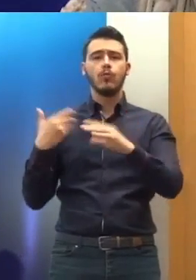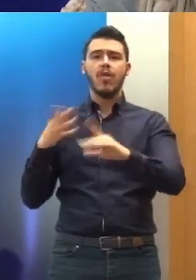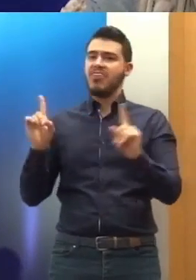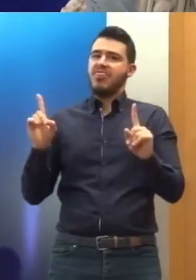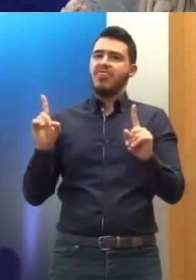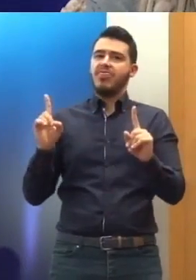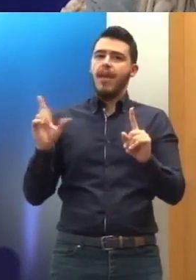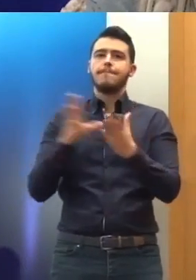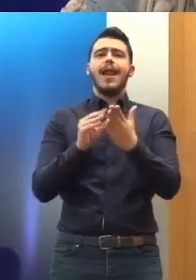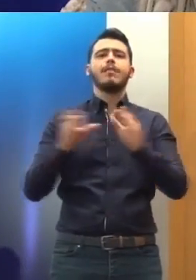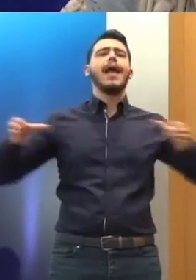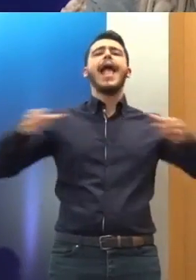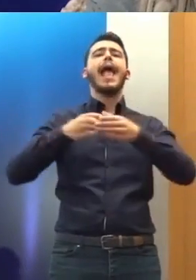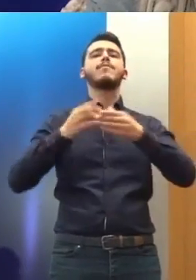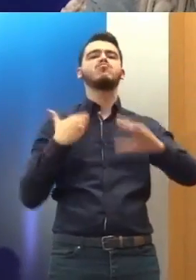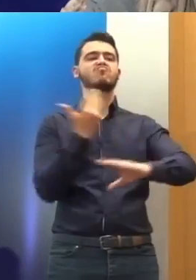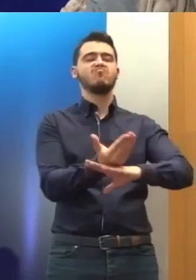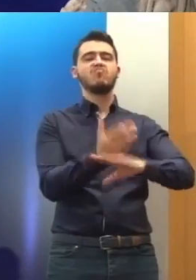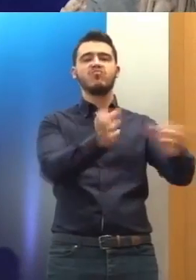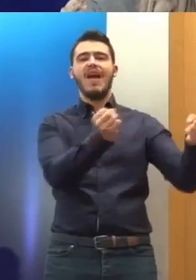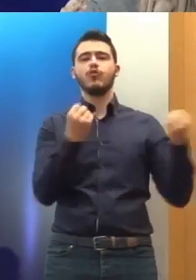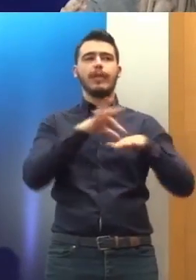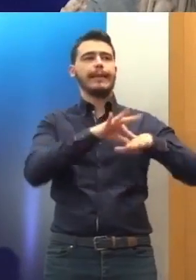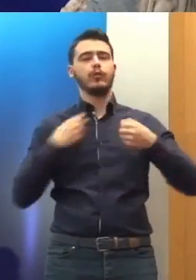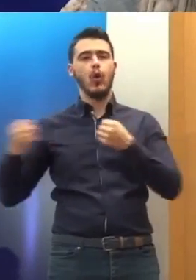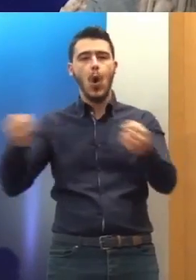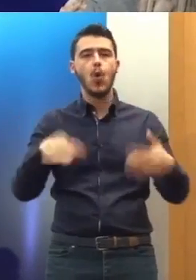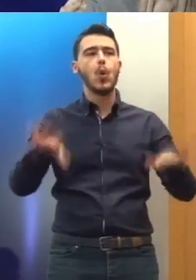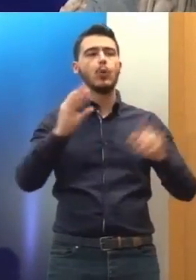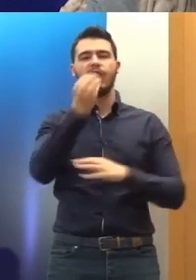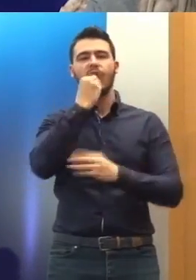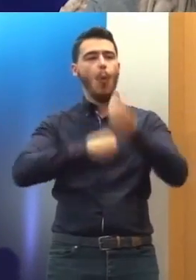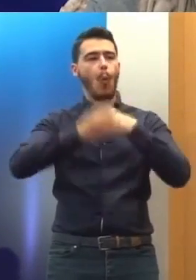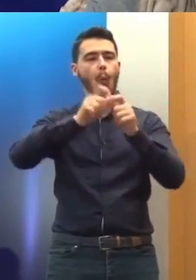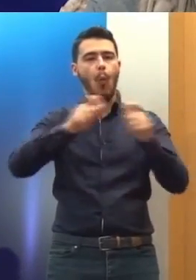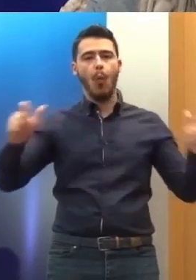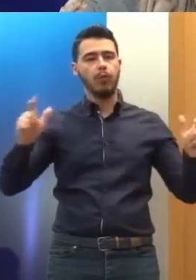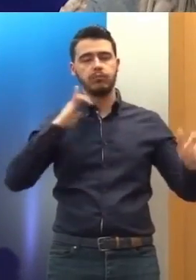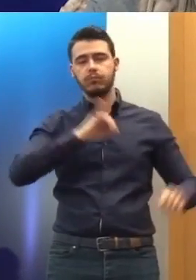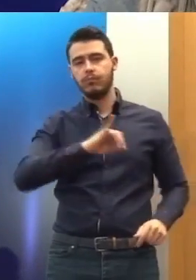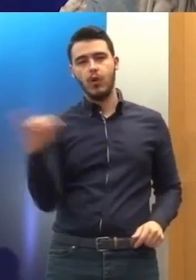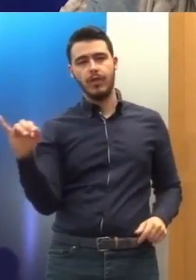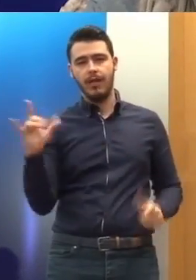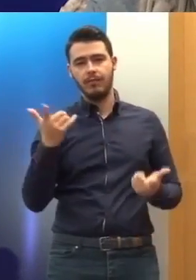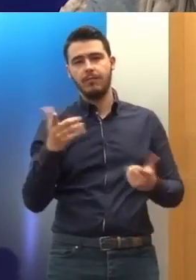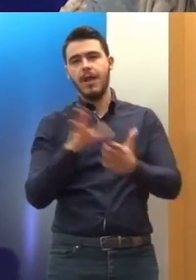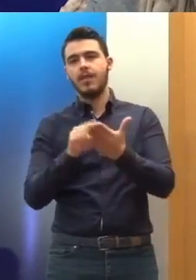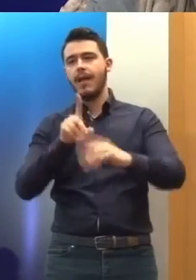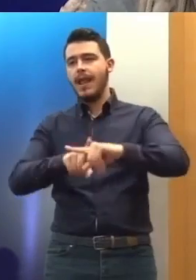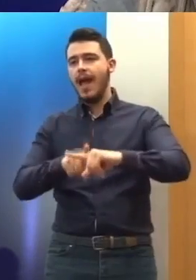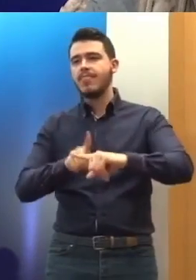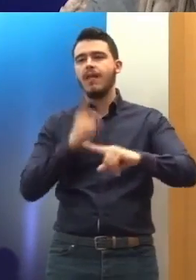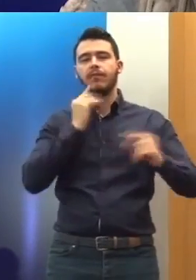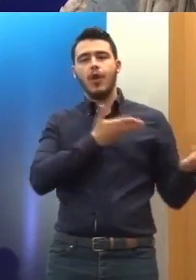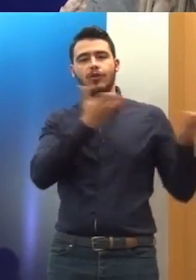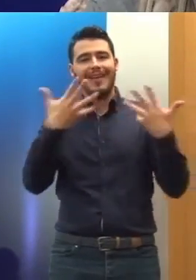να μας πάνε, ούτε να μας κάνουν το τραπέζι, ας πούμε, με βάση την ελληνική φιλοξενία, ίσα ίσα που δεν